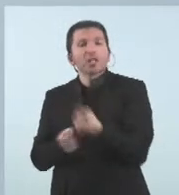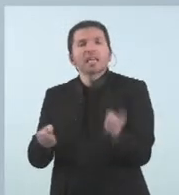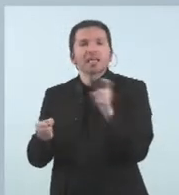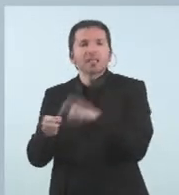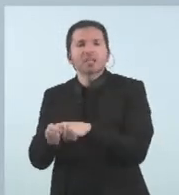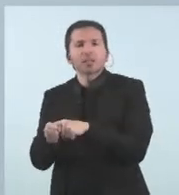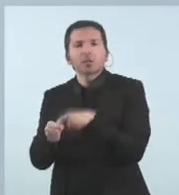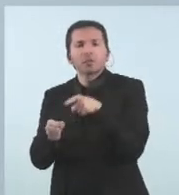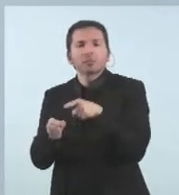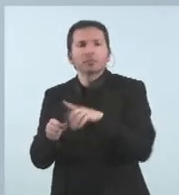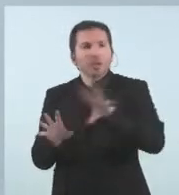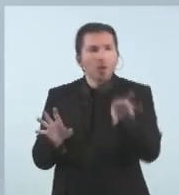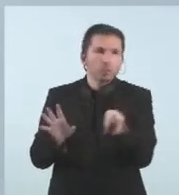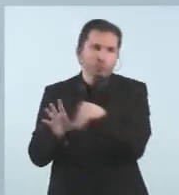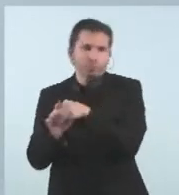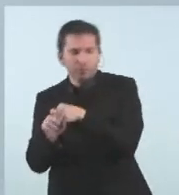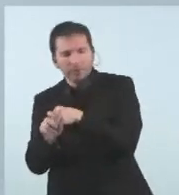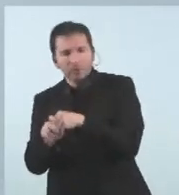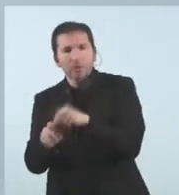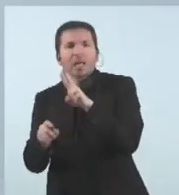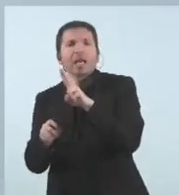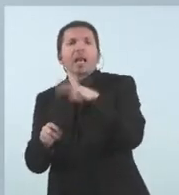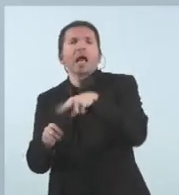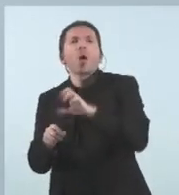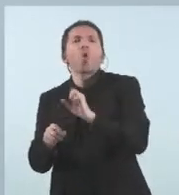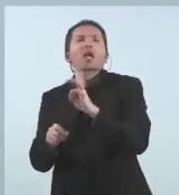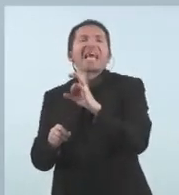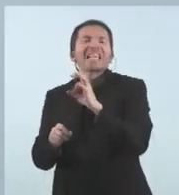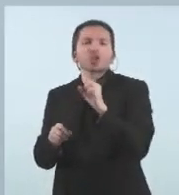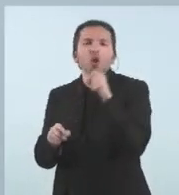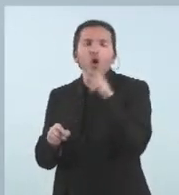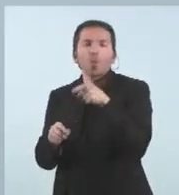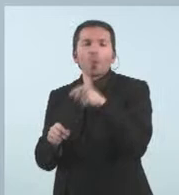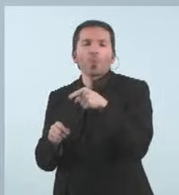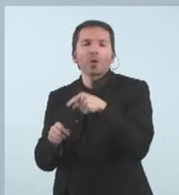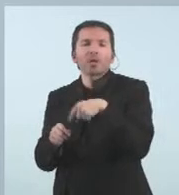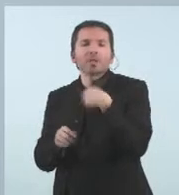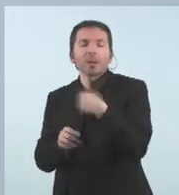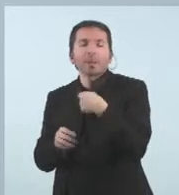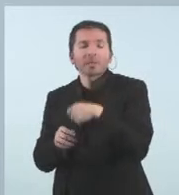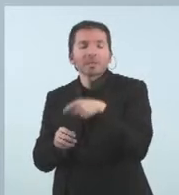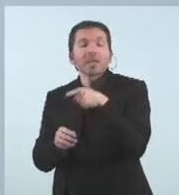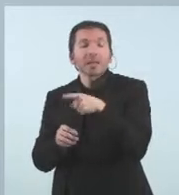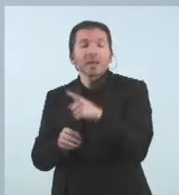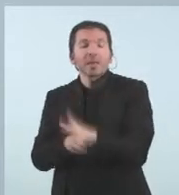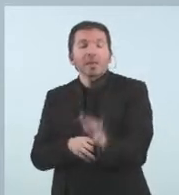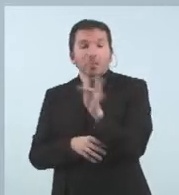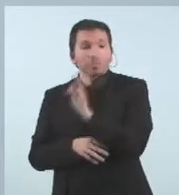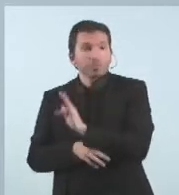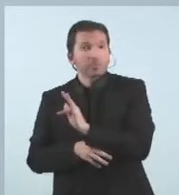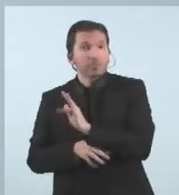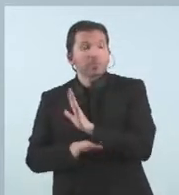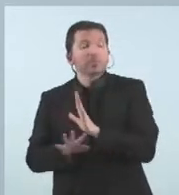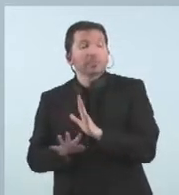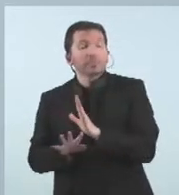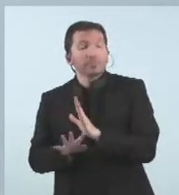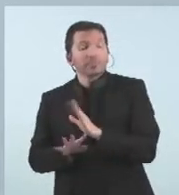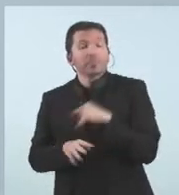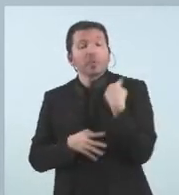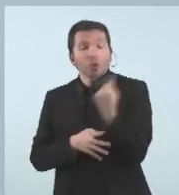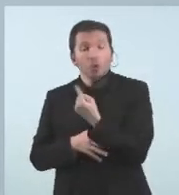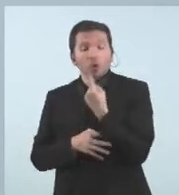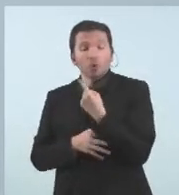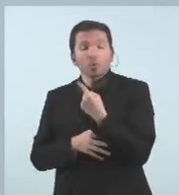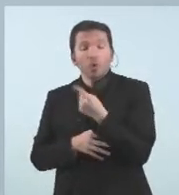va aderir a l'UNESCO, doncs que obtindríem aquesta presidència. El fet de tenir la presidència, doncs, és un lloc evidentment